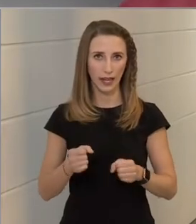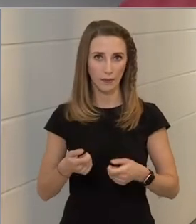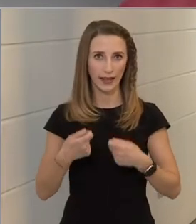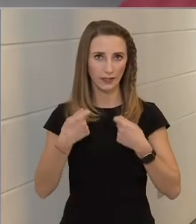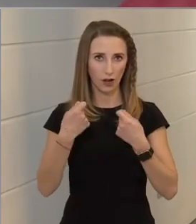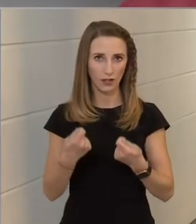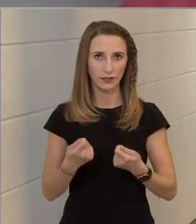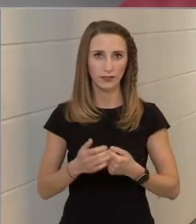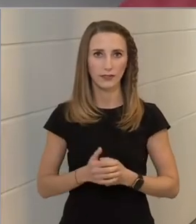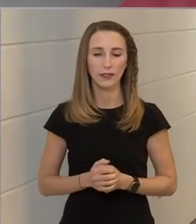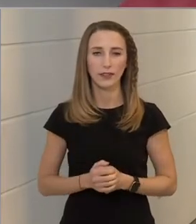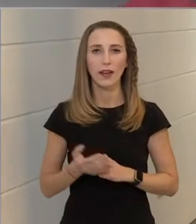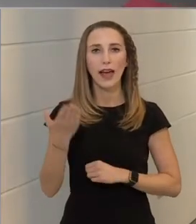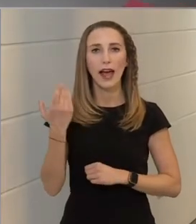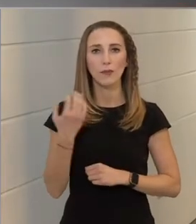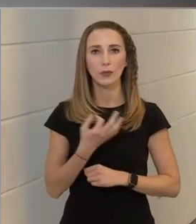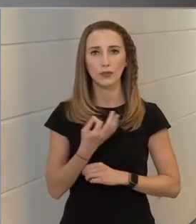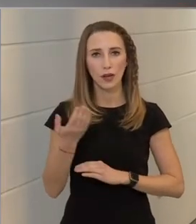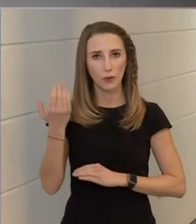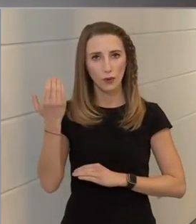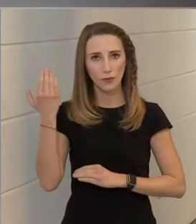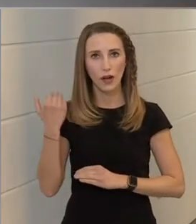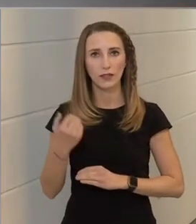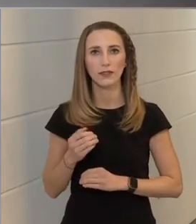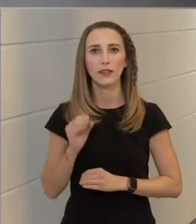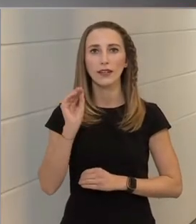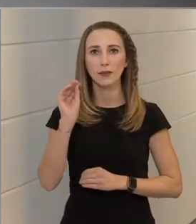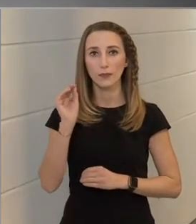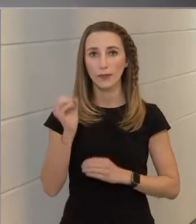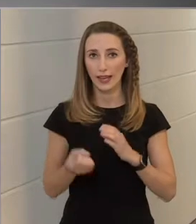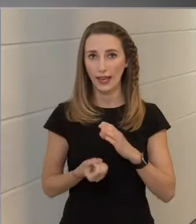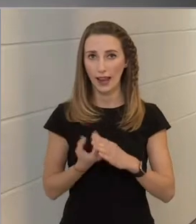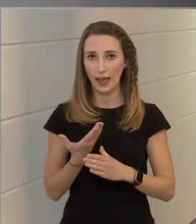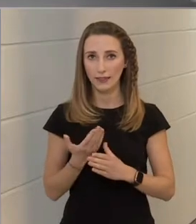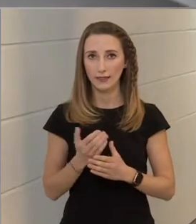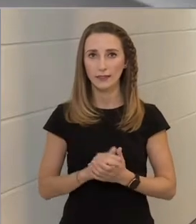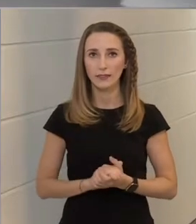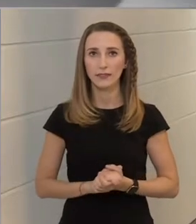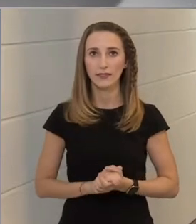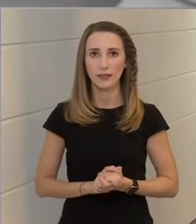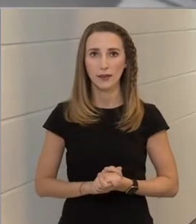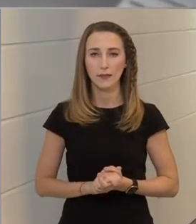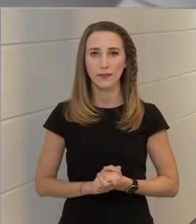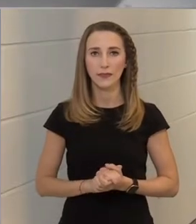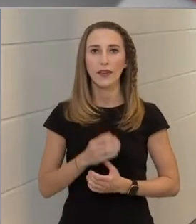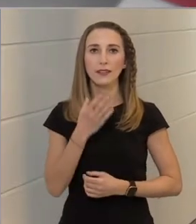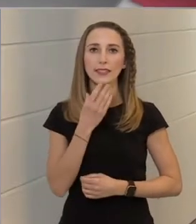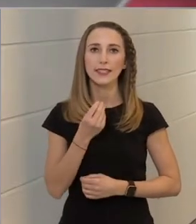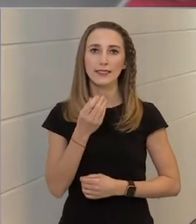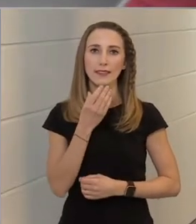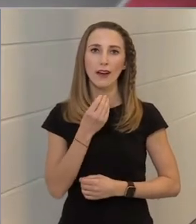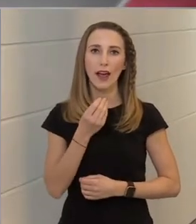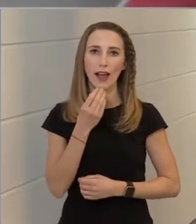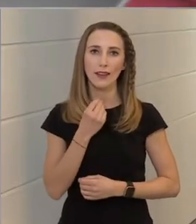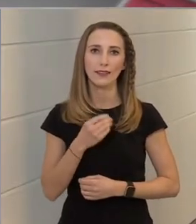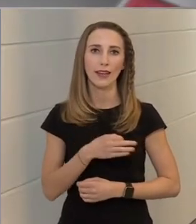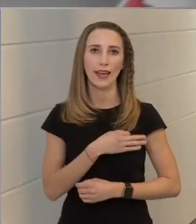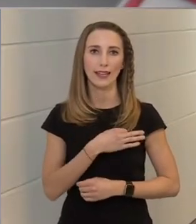ad. Az elmúlt napokban jelent meg az izraeli